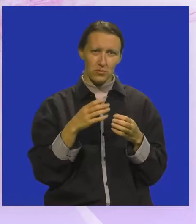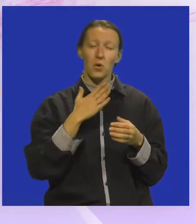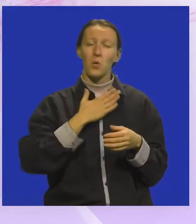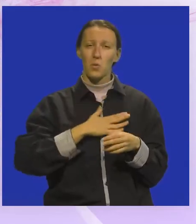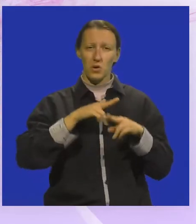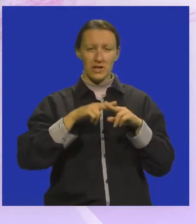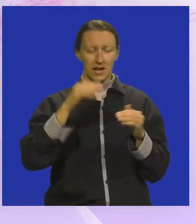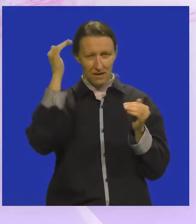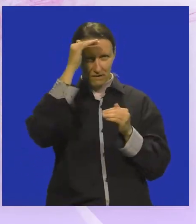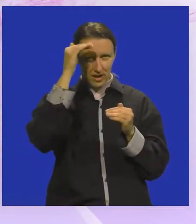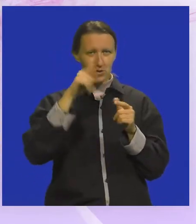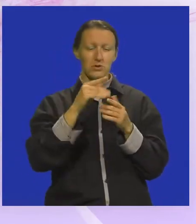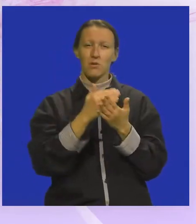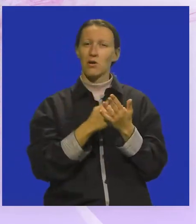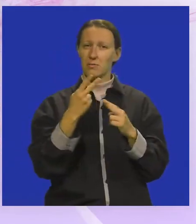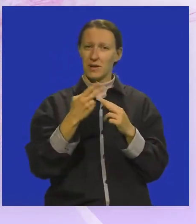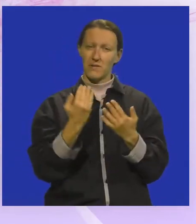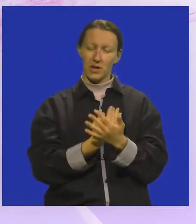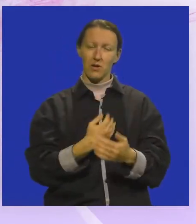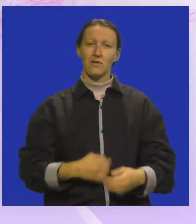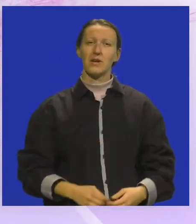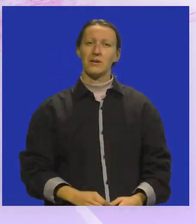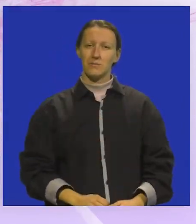Želimo vam ugodan ostatak večeri uz program TV Nove.